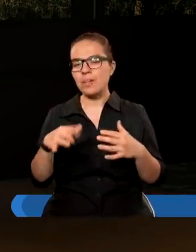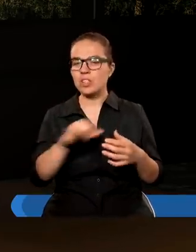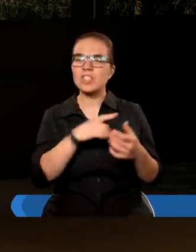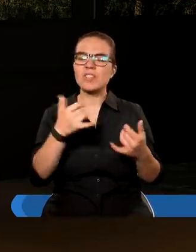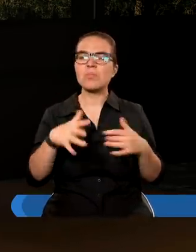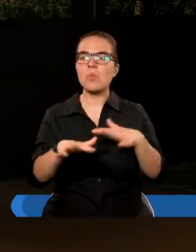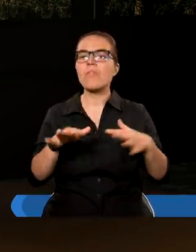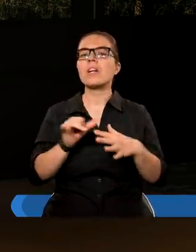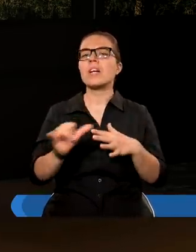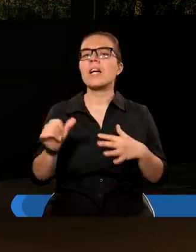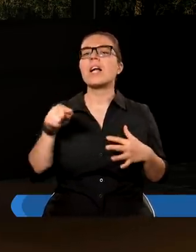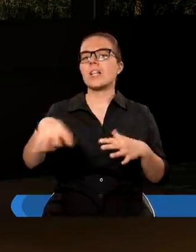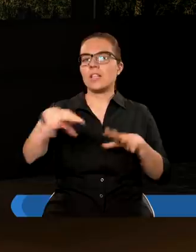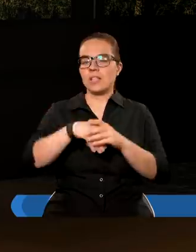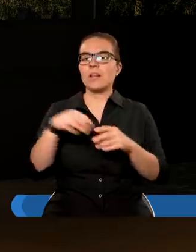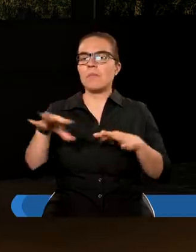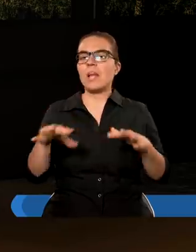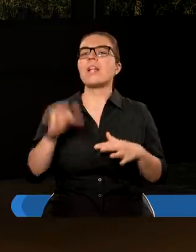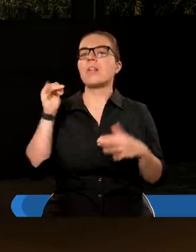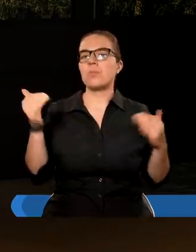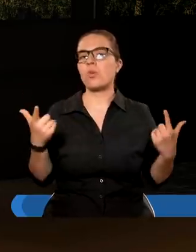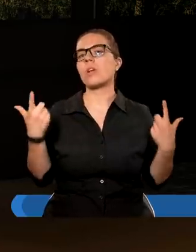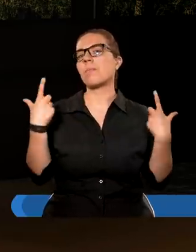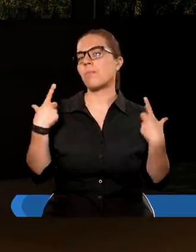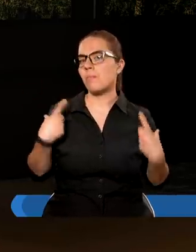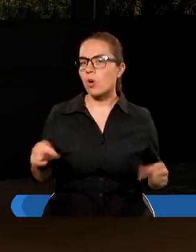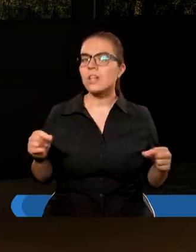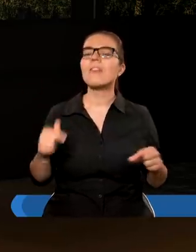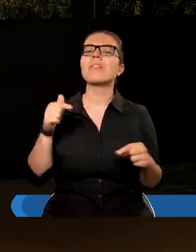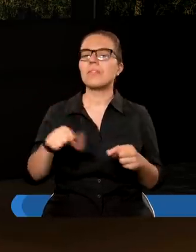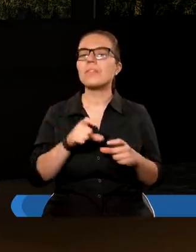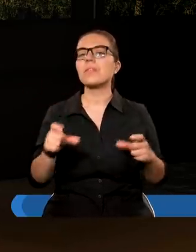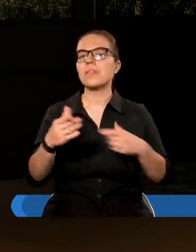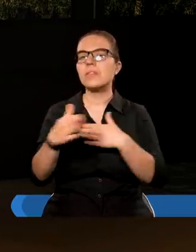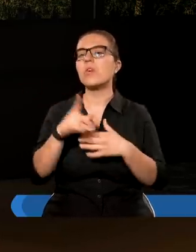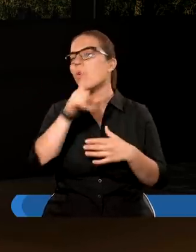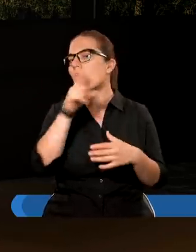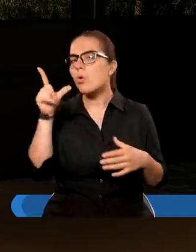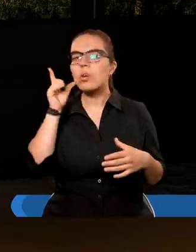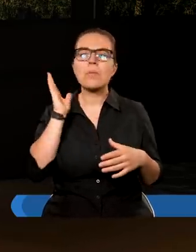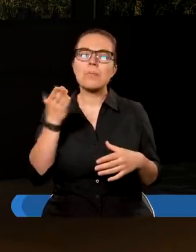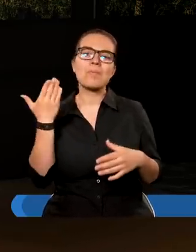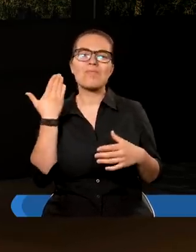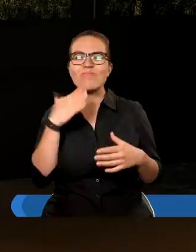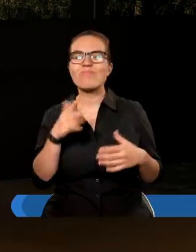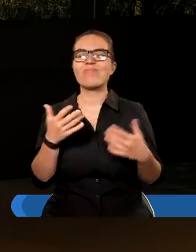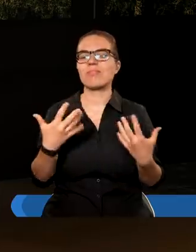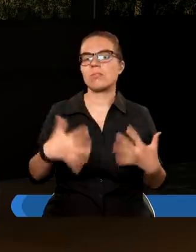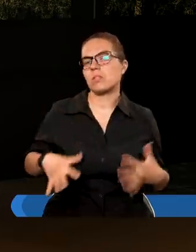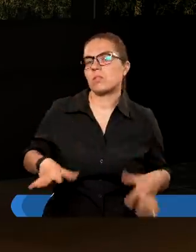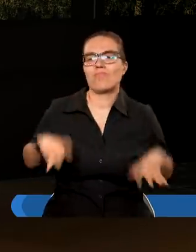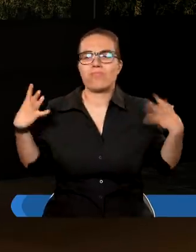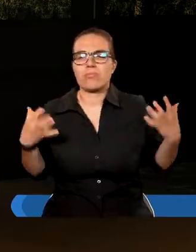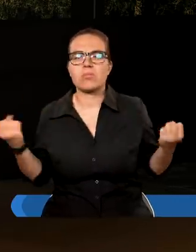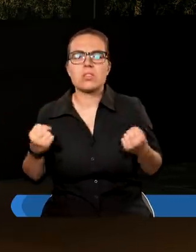też uderza w to miejsce i możemy się spodziewać, że przy końcu czasów ludzie będą bardzo odwodzeni